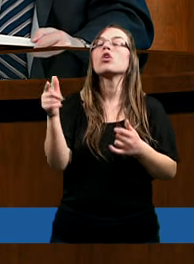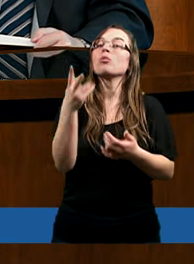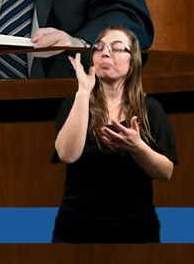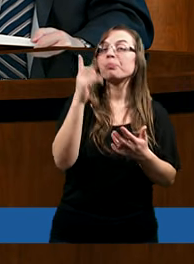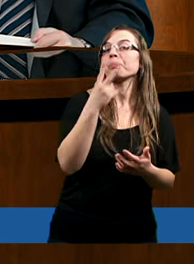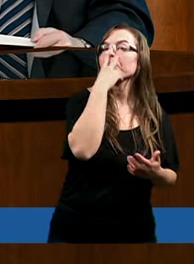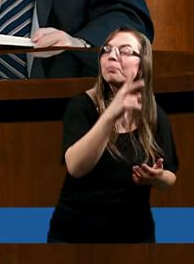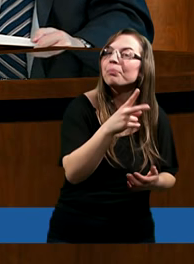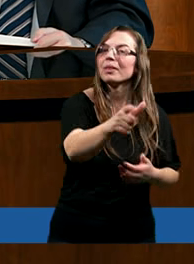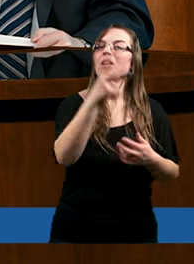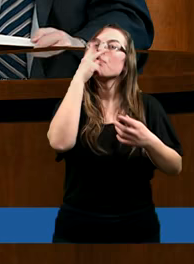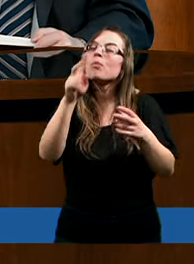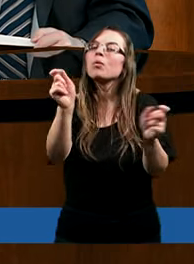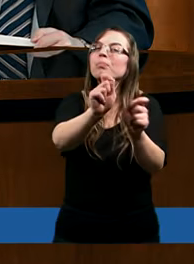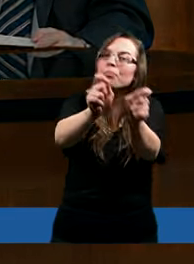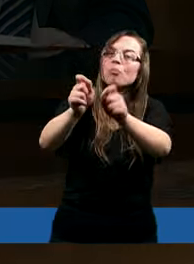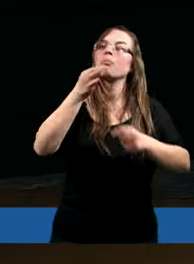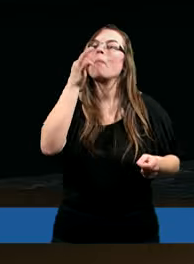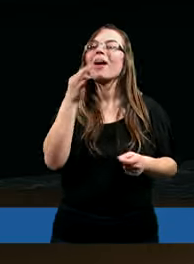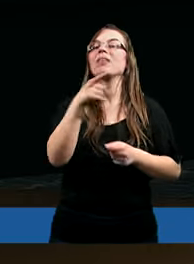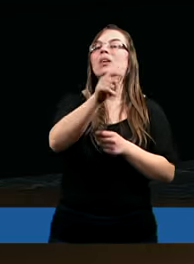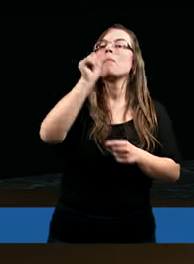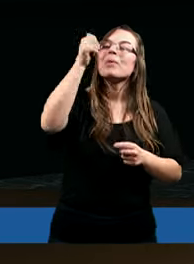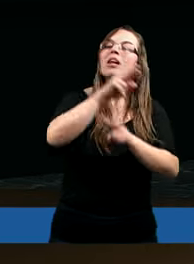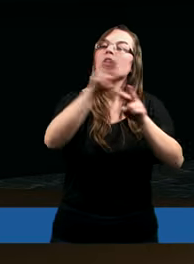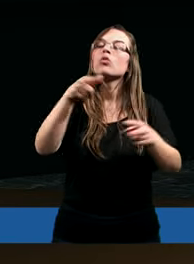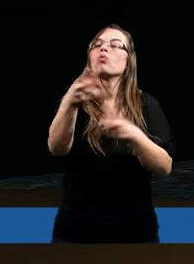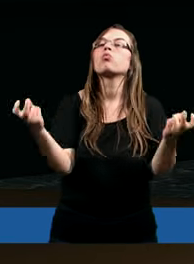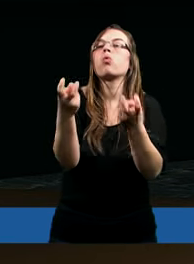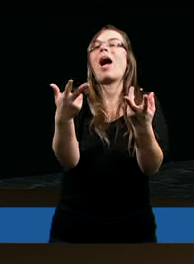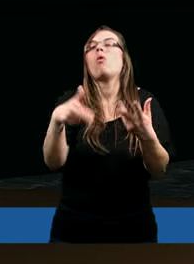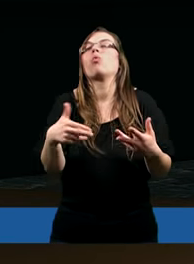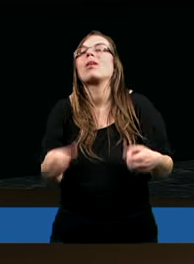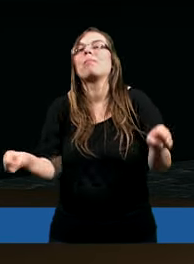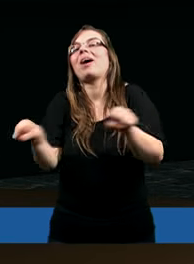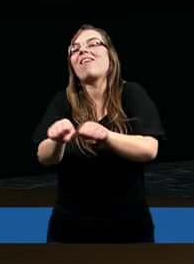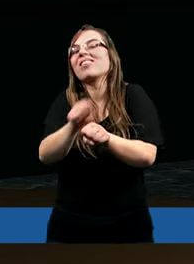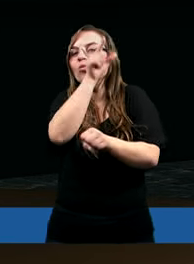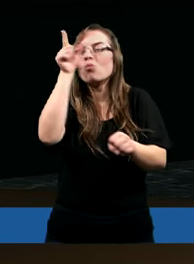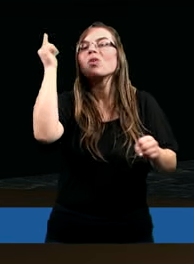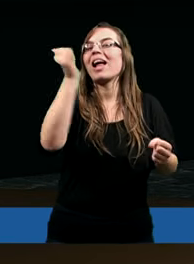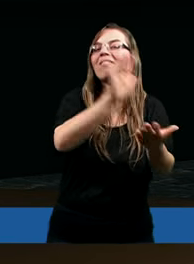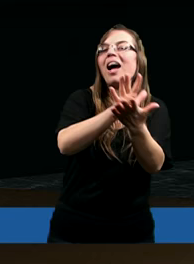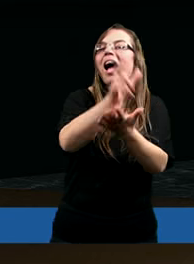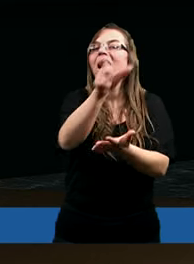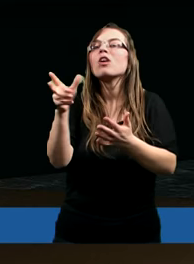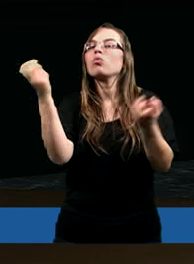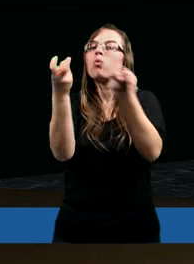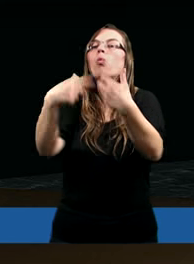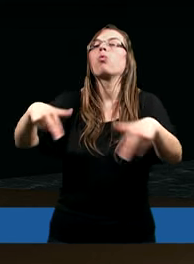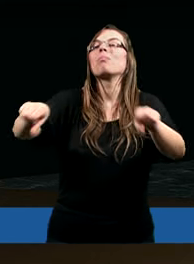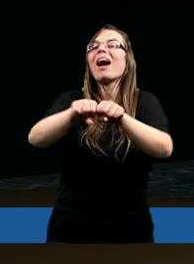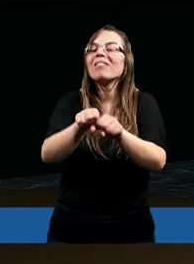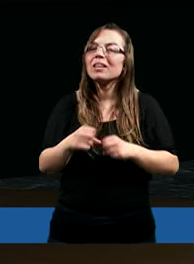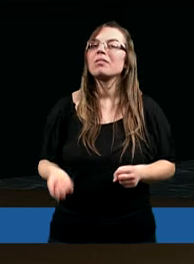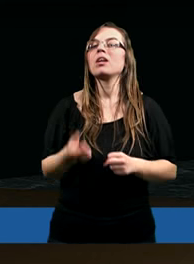nieprawidłowość, to pierwszą rzeczą szuka usprawiedliwienia. Mamy na samym początku już tak było, kiedy Adam i Ewa